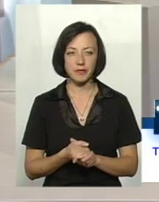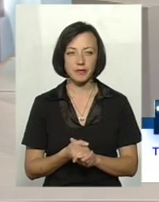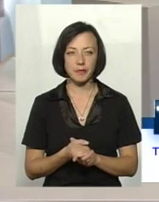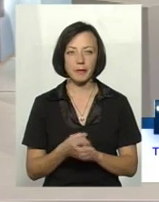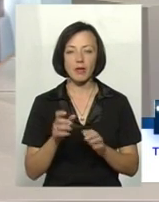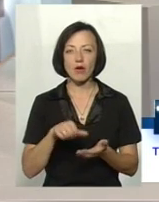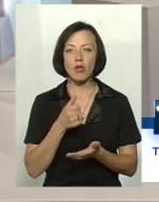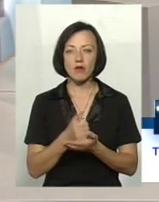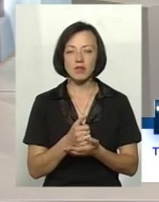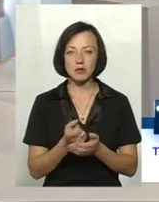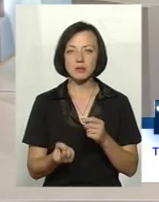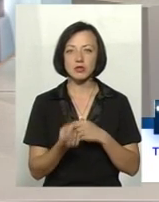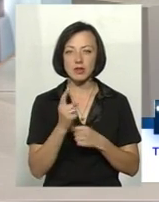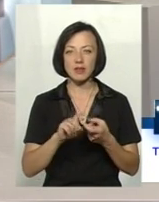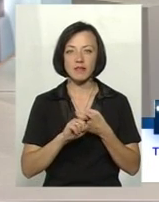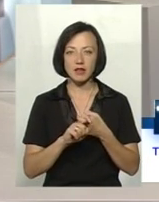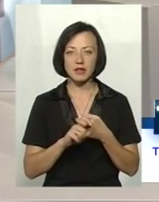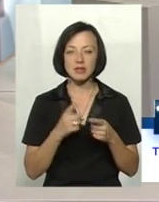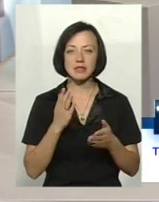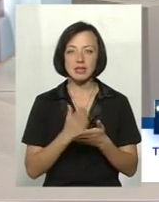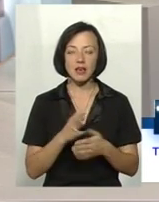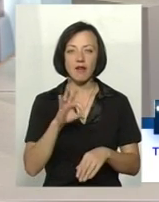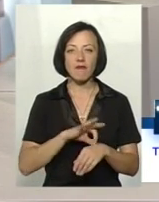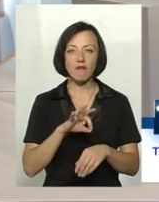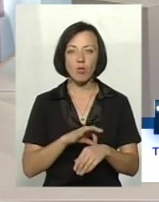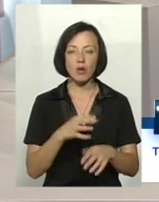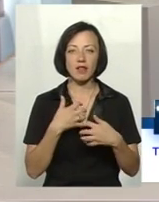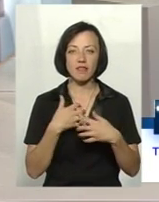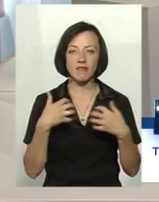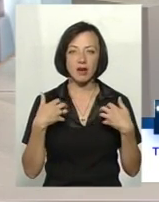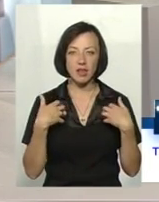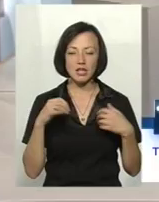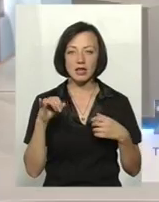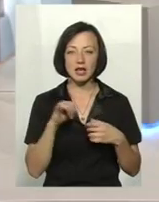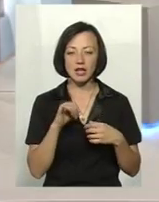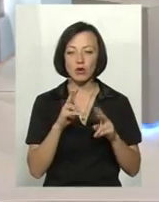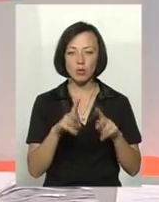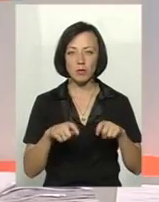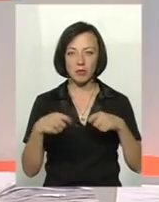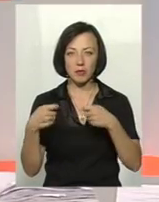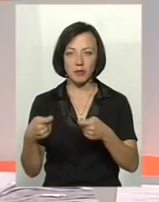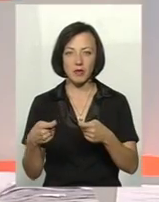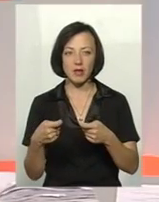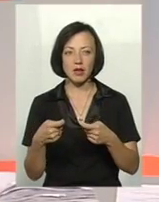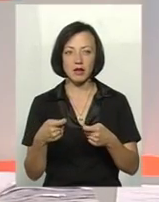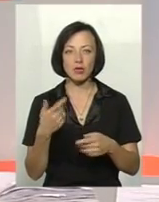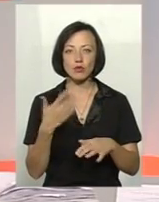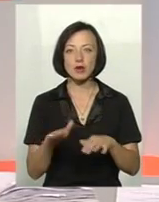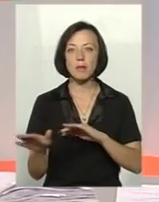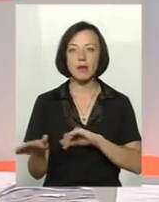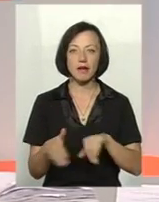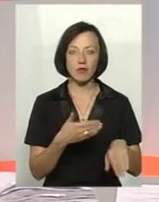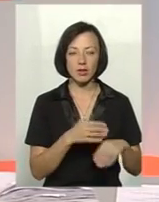джерелом інфекції цього вірусу є хворі тварини. Хворі тварини і вірусно-носії, тобто, тварини, які перехворіли.